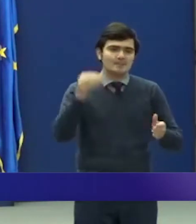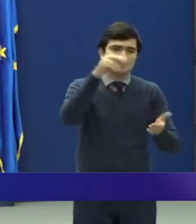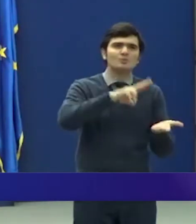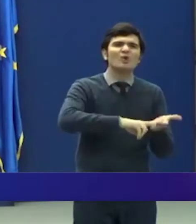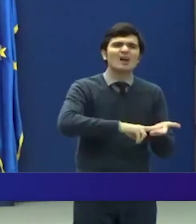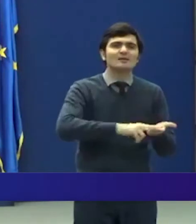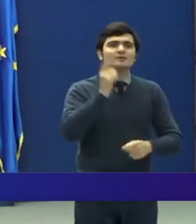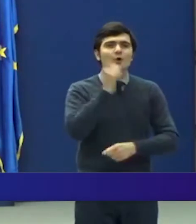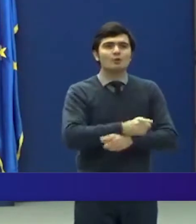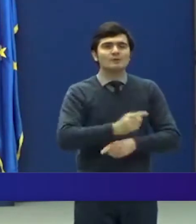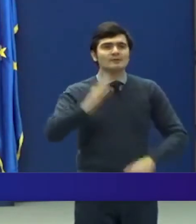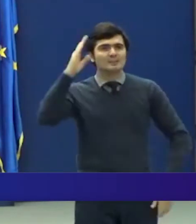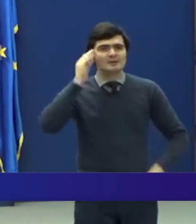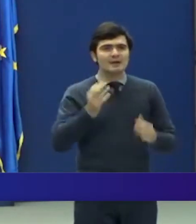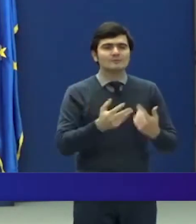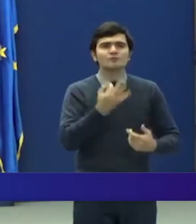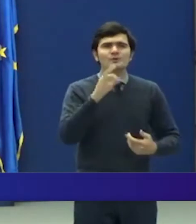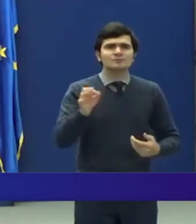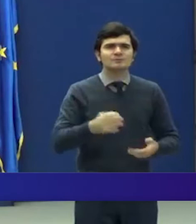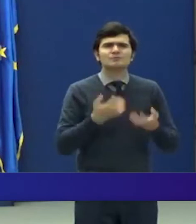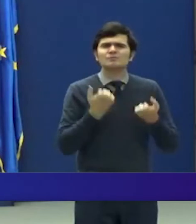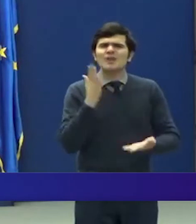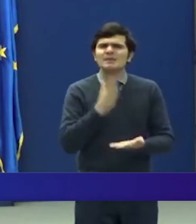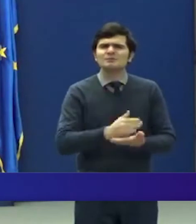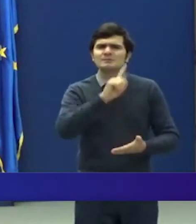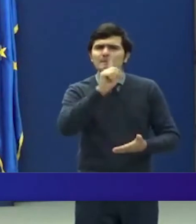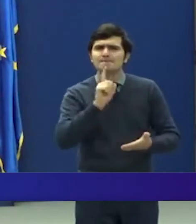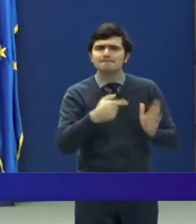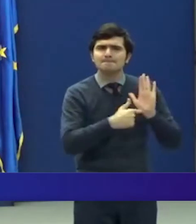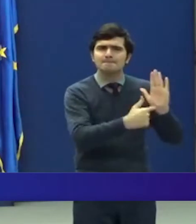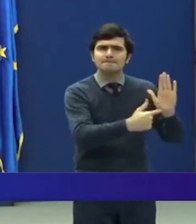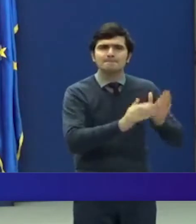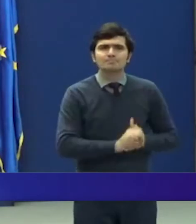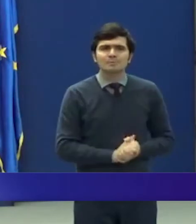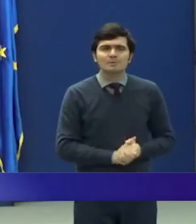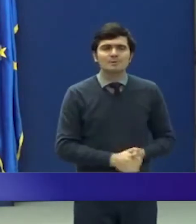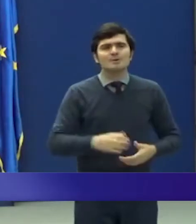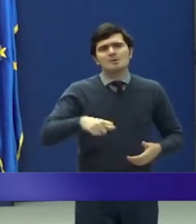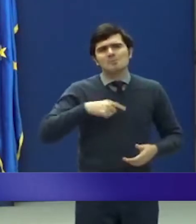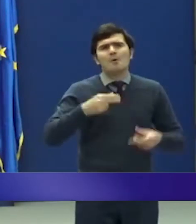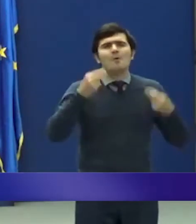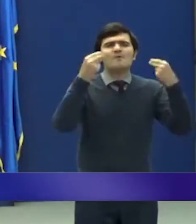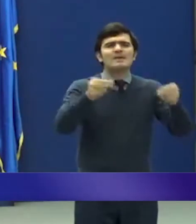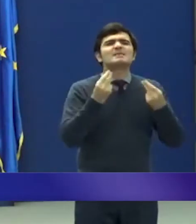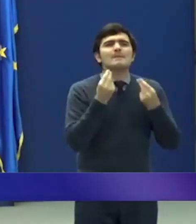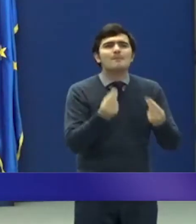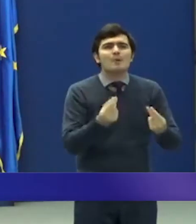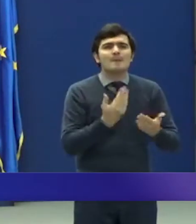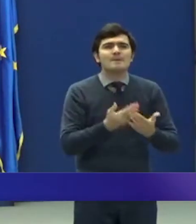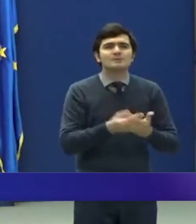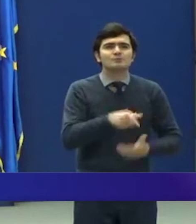Ordonanța Militară numărul 10. O veste bună pentru persoanele